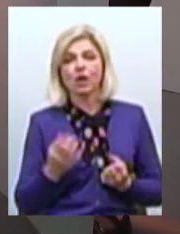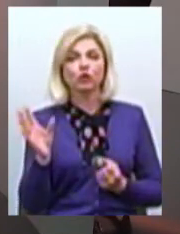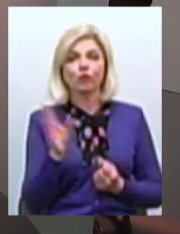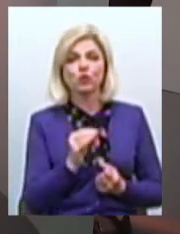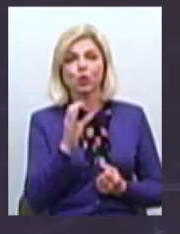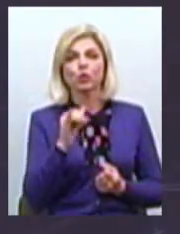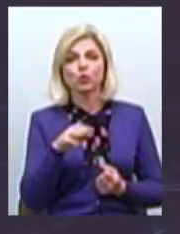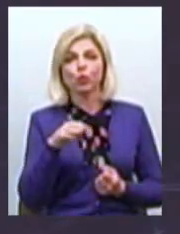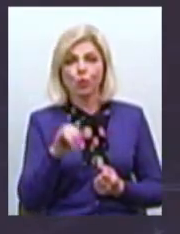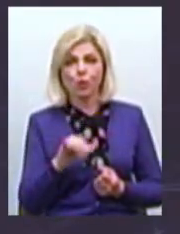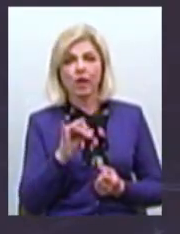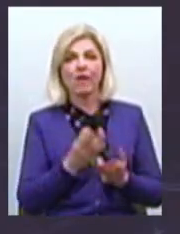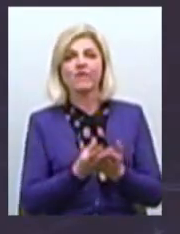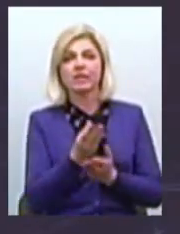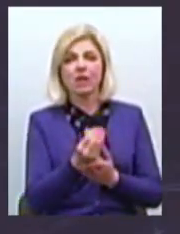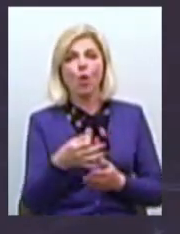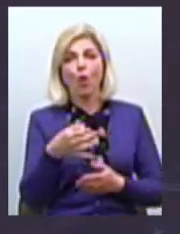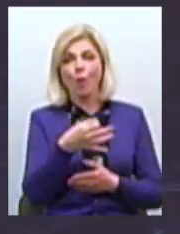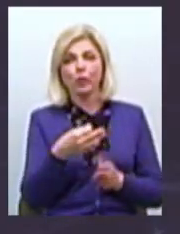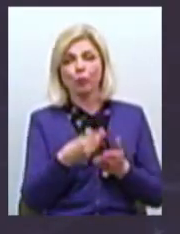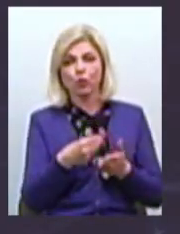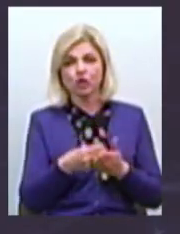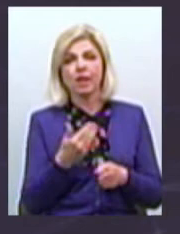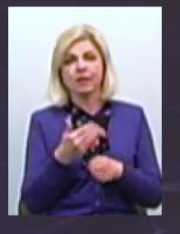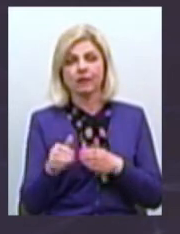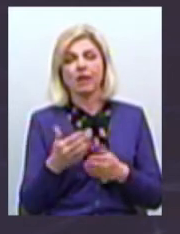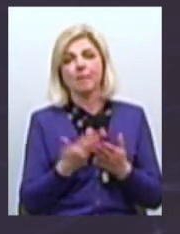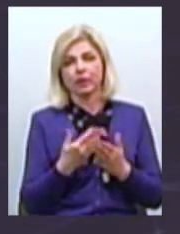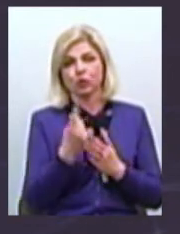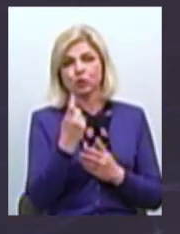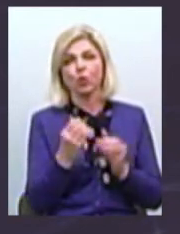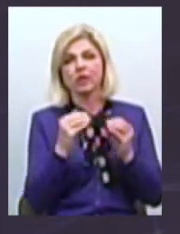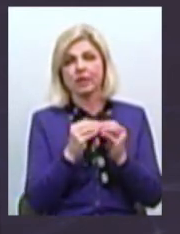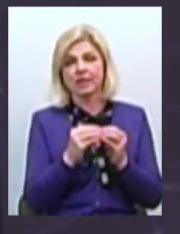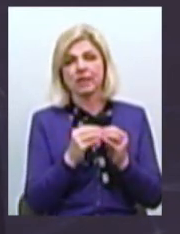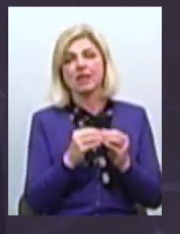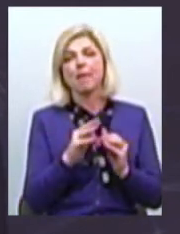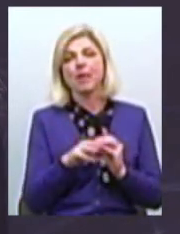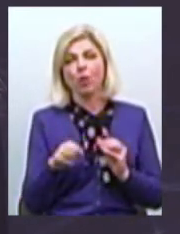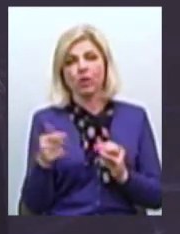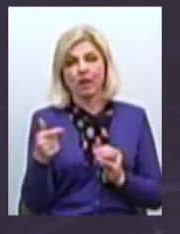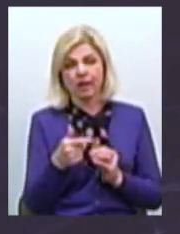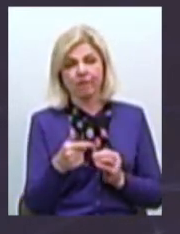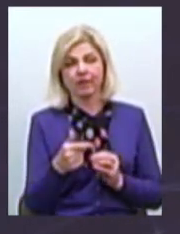і співфінансування з ДФРР Обласний бюджет надав сьогодні близько 110 мільйонів гривень На